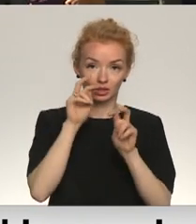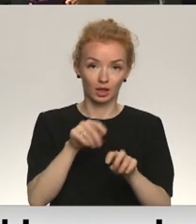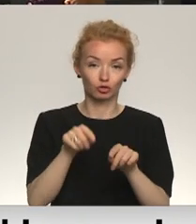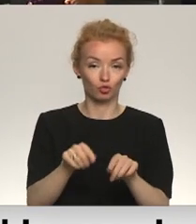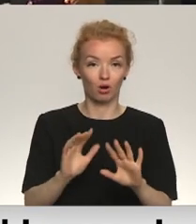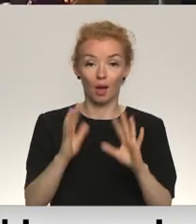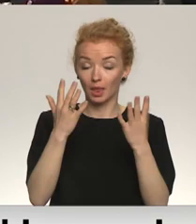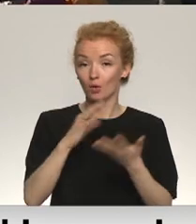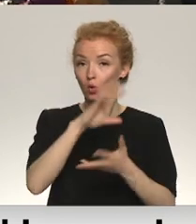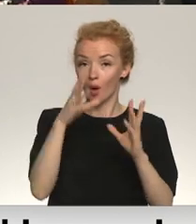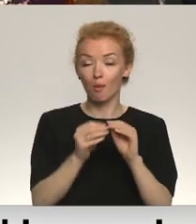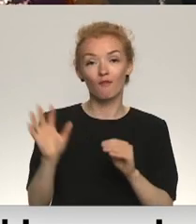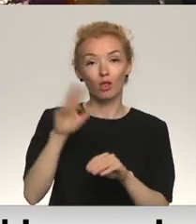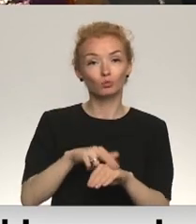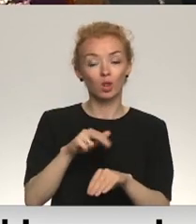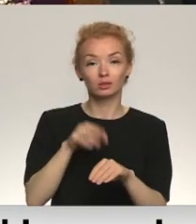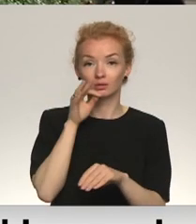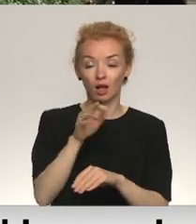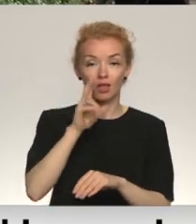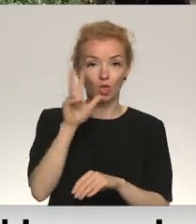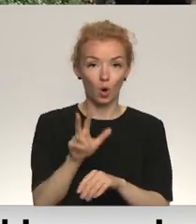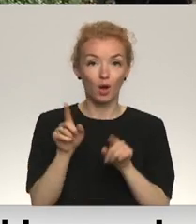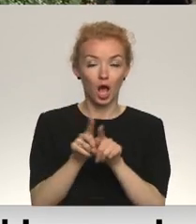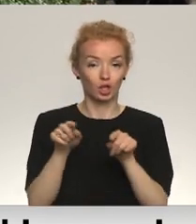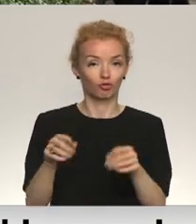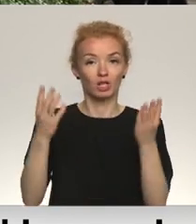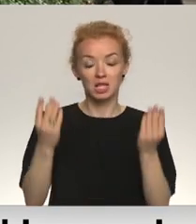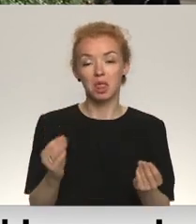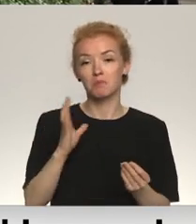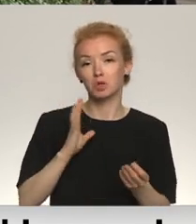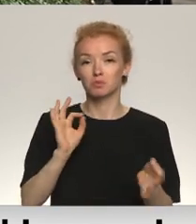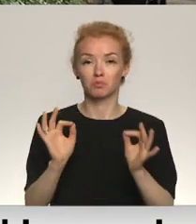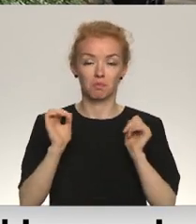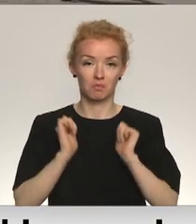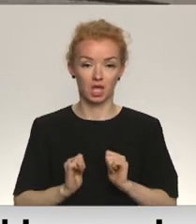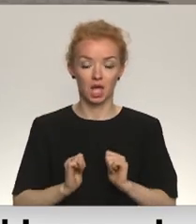Tomēr kopumā valsts policija vērtē, ka arī Daugavpilī šī diena aizvadīt salīdzināši mierīgi.